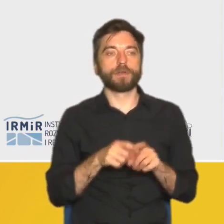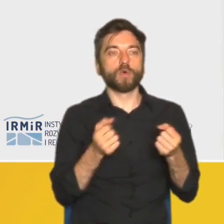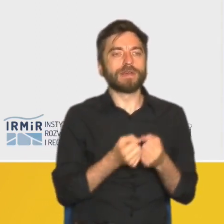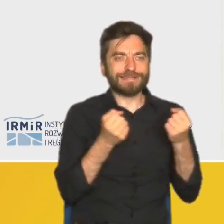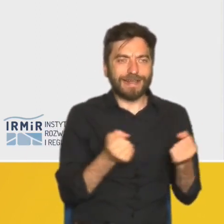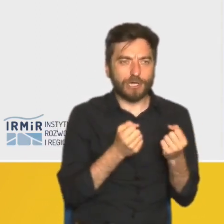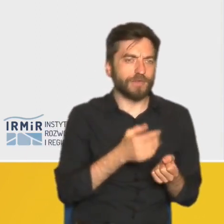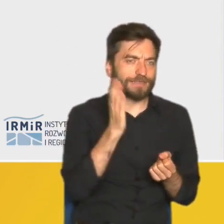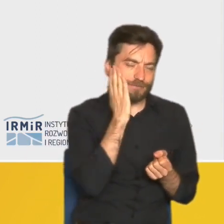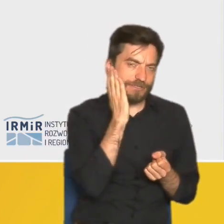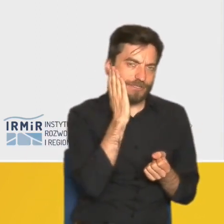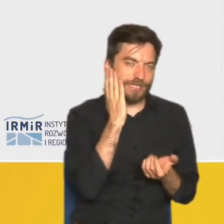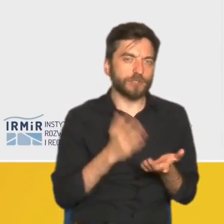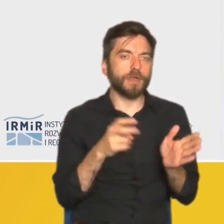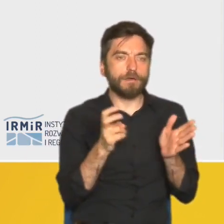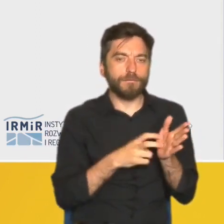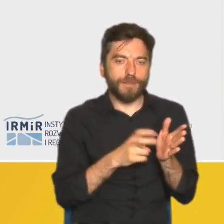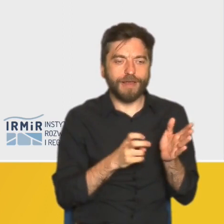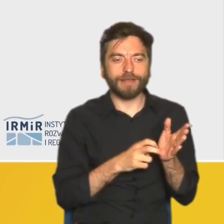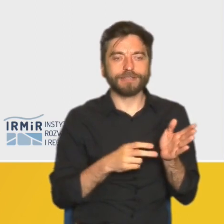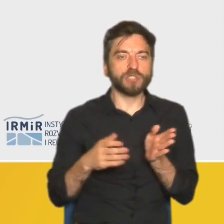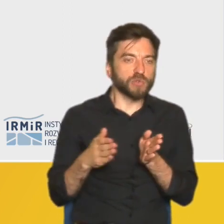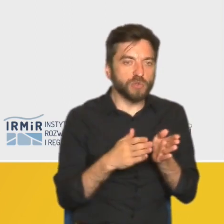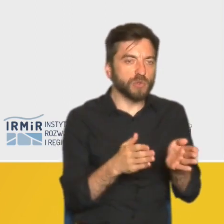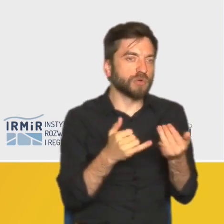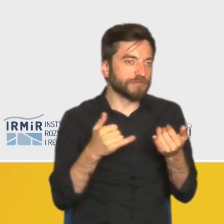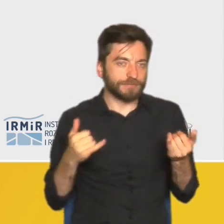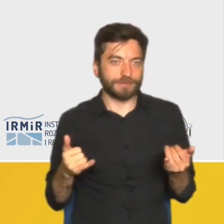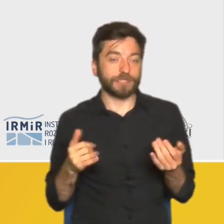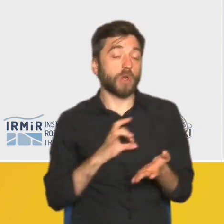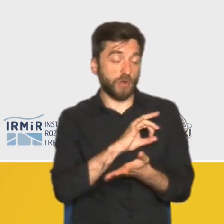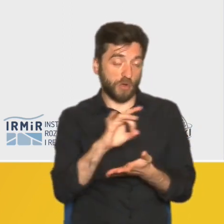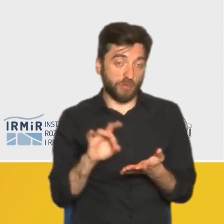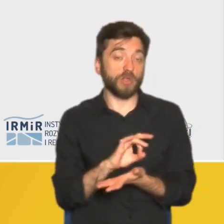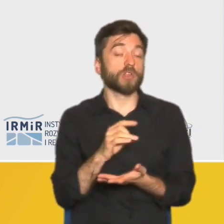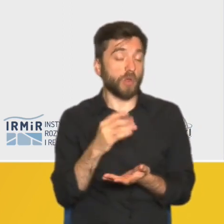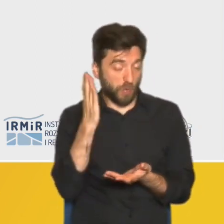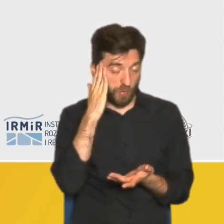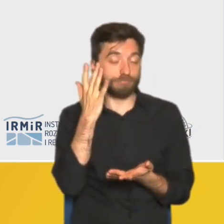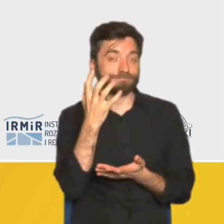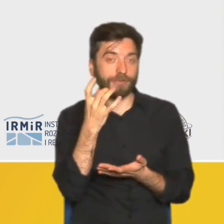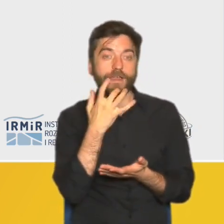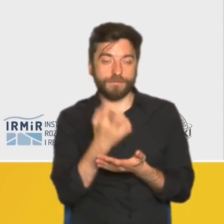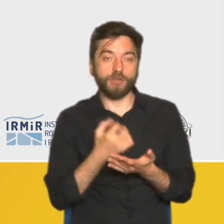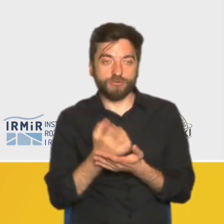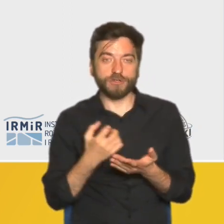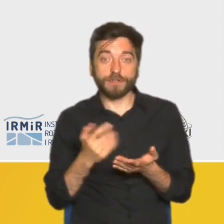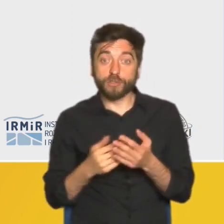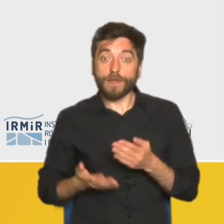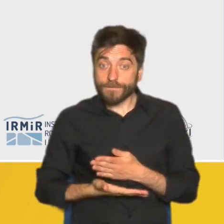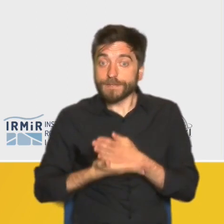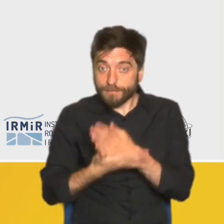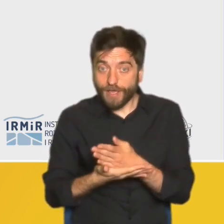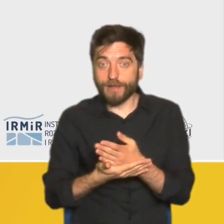infrastrukturalnych to jest coś, co pewne gminy potrafią wykorzystywać w bardzo pozytywny sposób. Należy więc wspierać